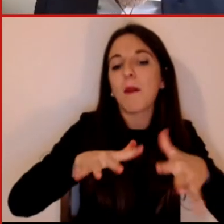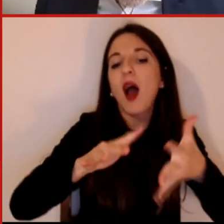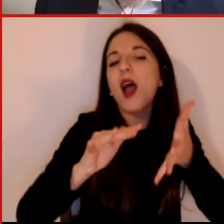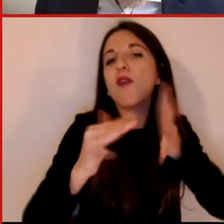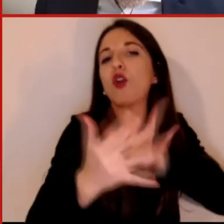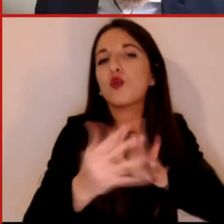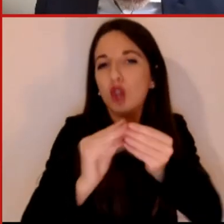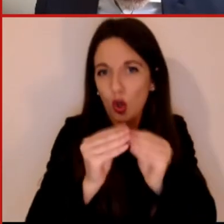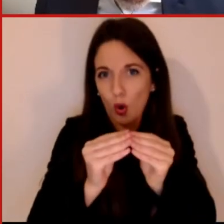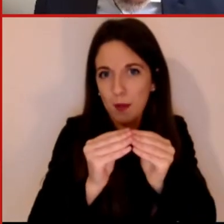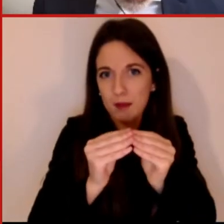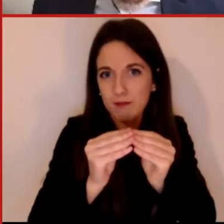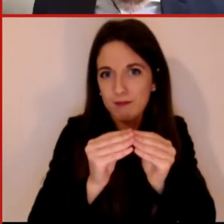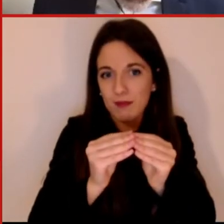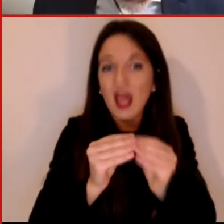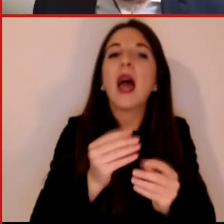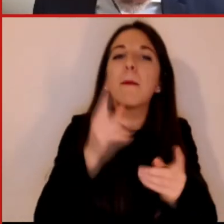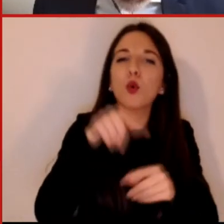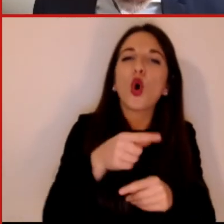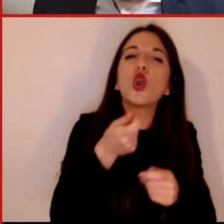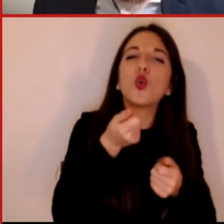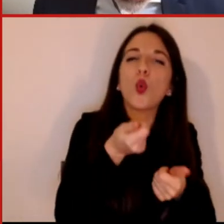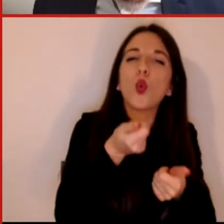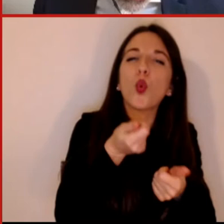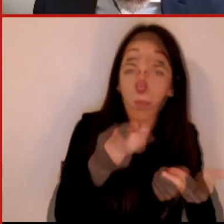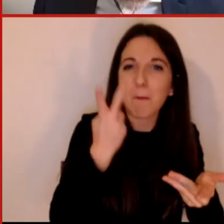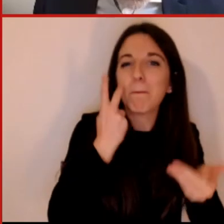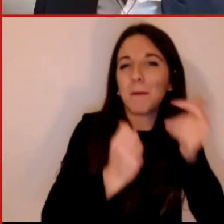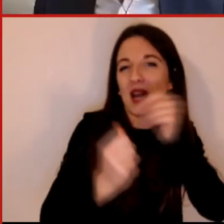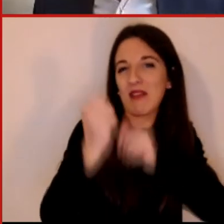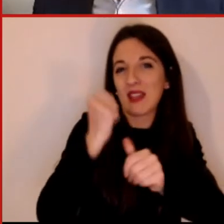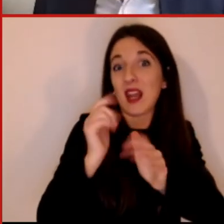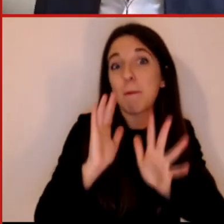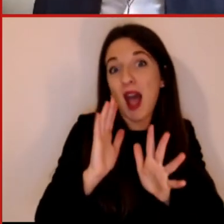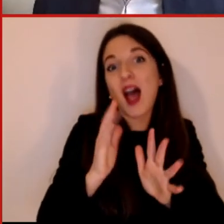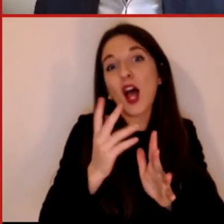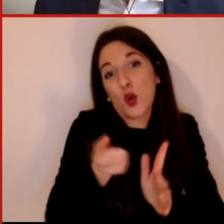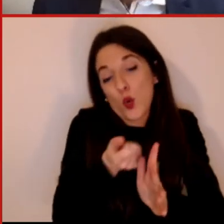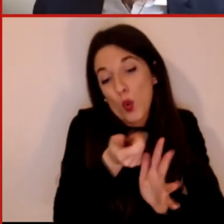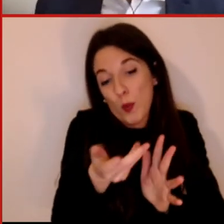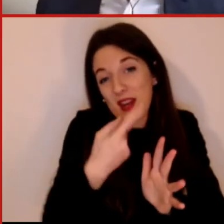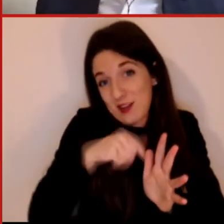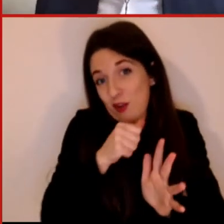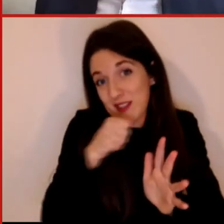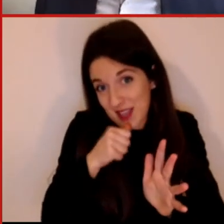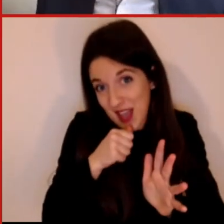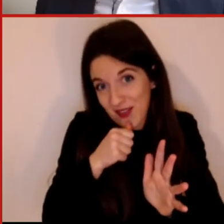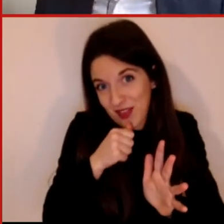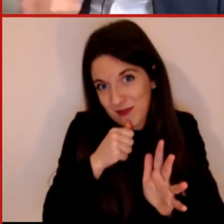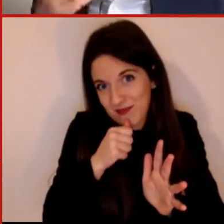noi interessano. Questo di nuovo se lo pensate è qualcosa che è molto simile a quella che è